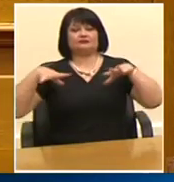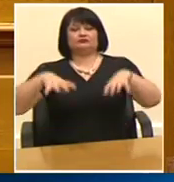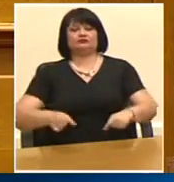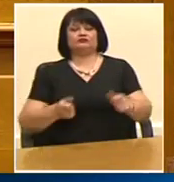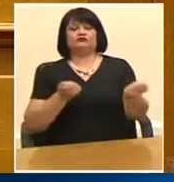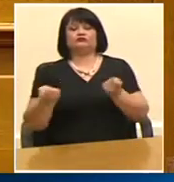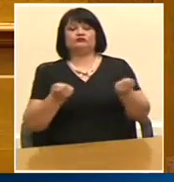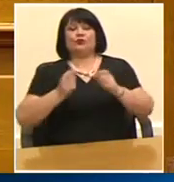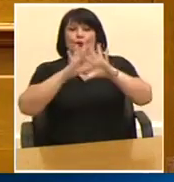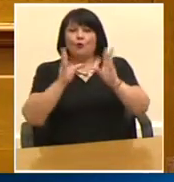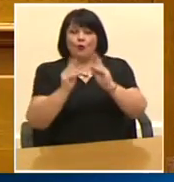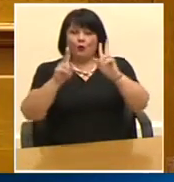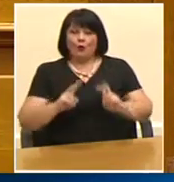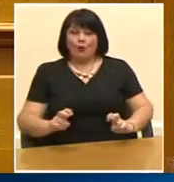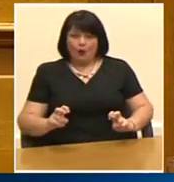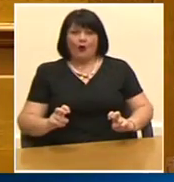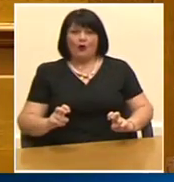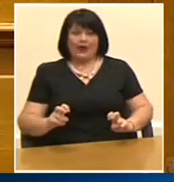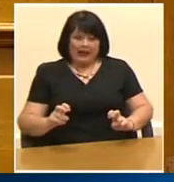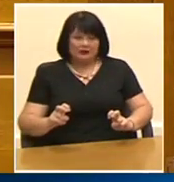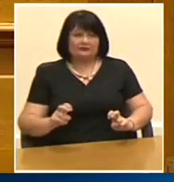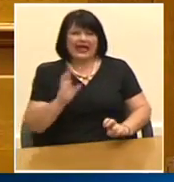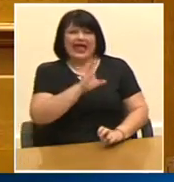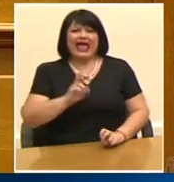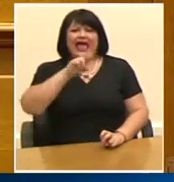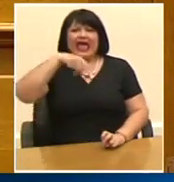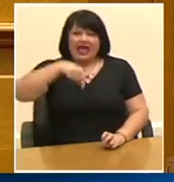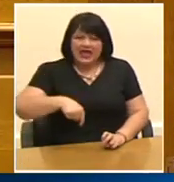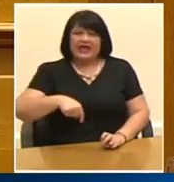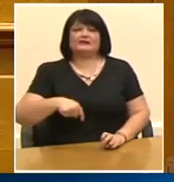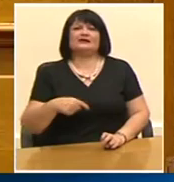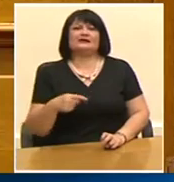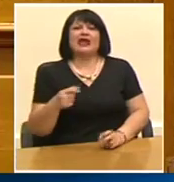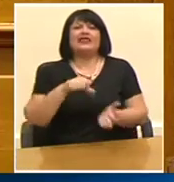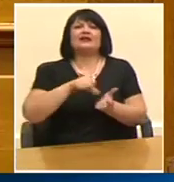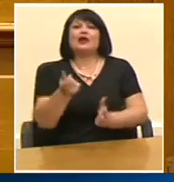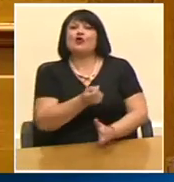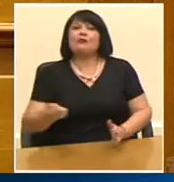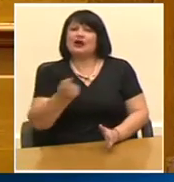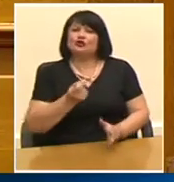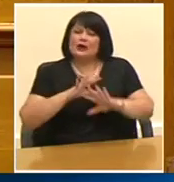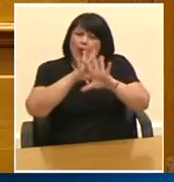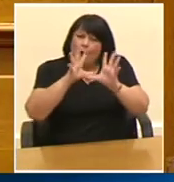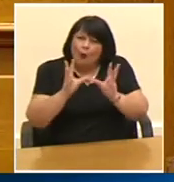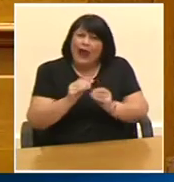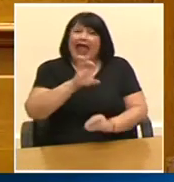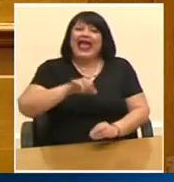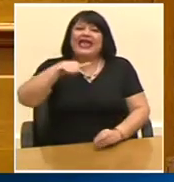της ΕΡΤ του Αθηναϊκού Πρακτορίου της Αρχής Διαφάνειας Ορισμός